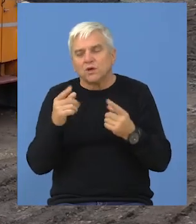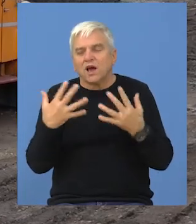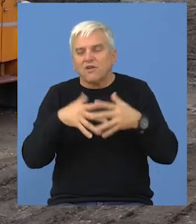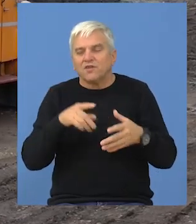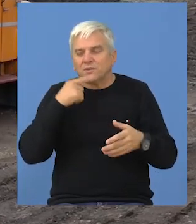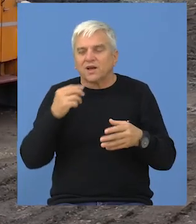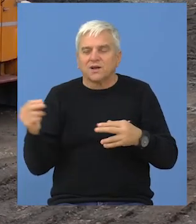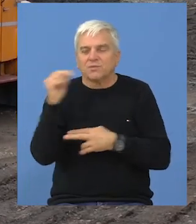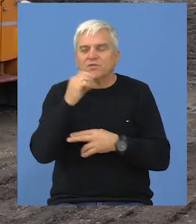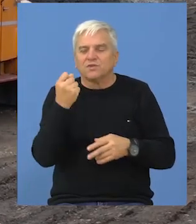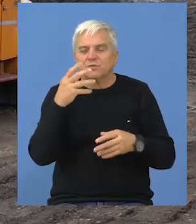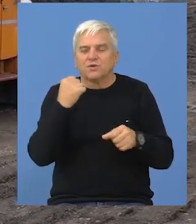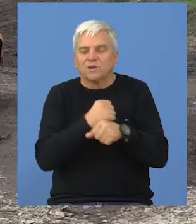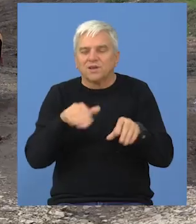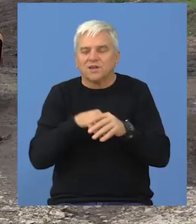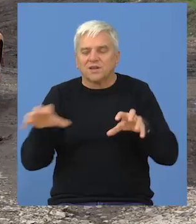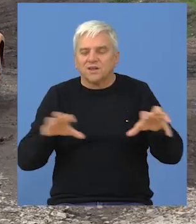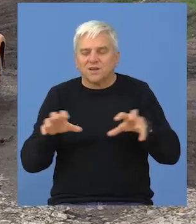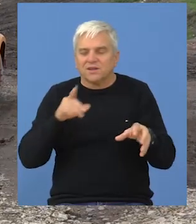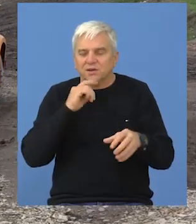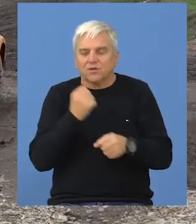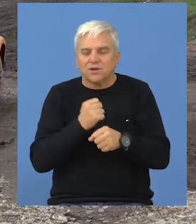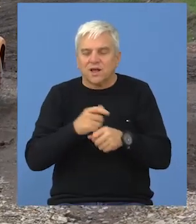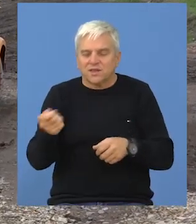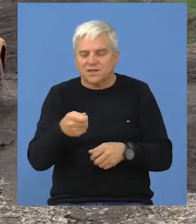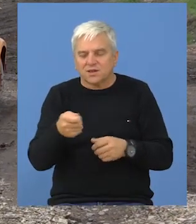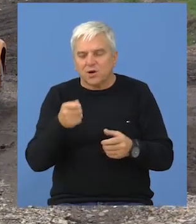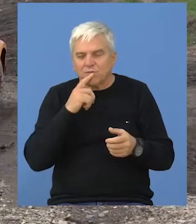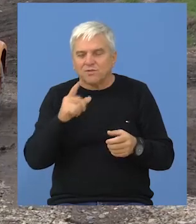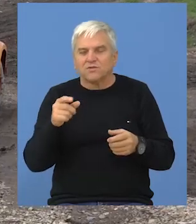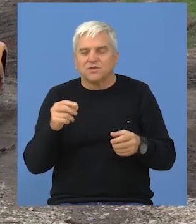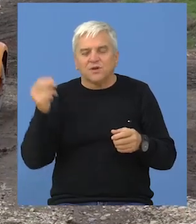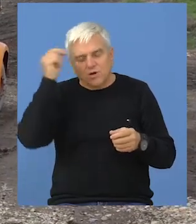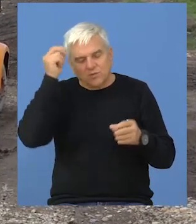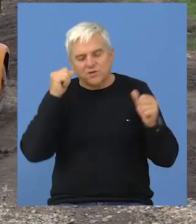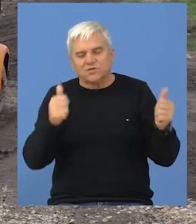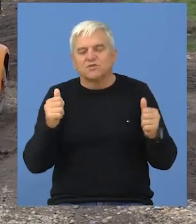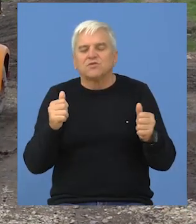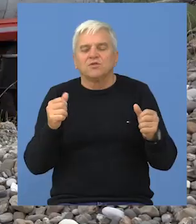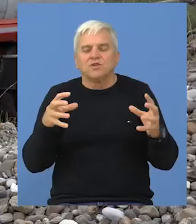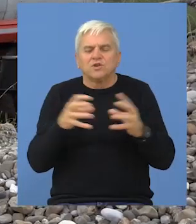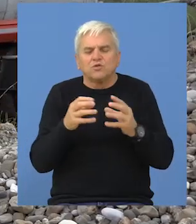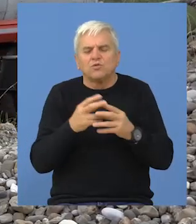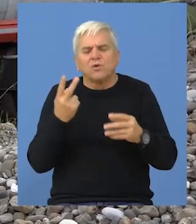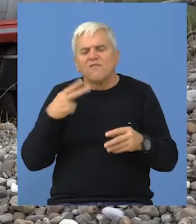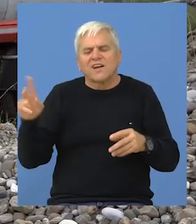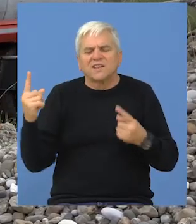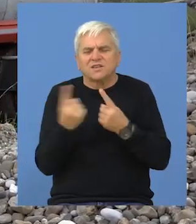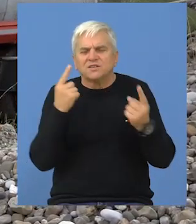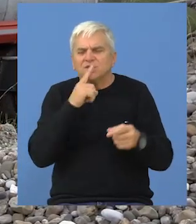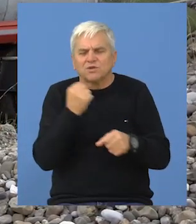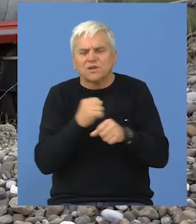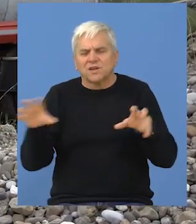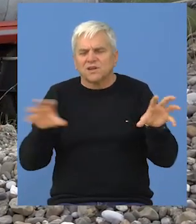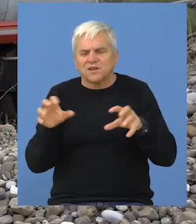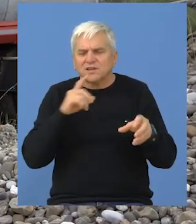a u preduzeću povećavaju broj radnika koji su obučeni da rukuju njime. Također obrezovali su štab za vanredne situacije koje